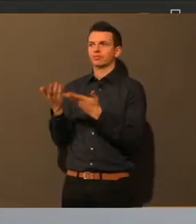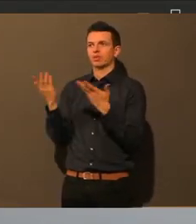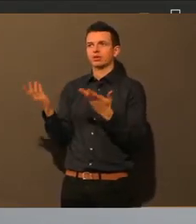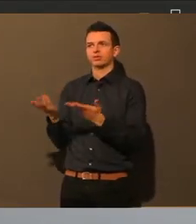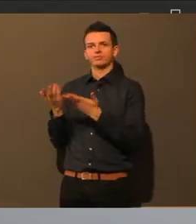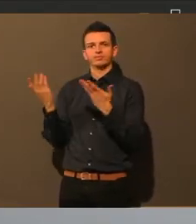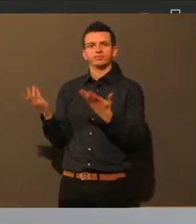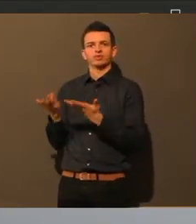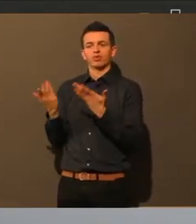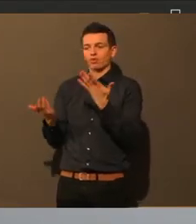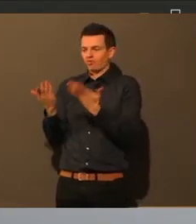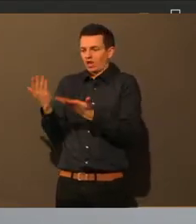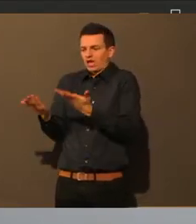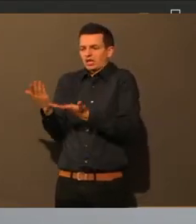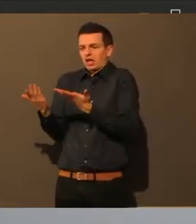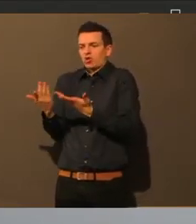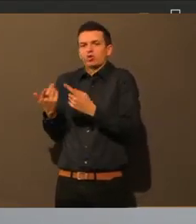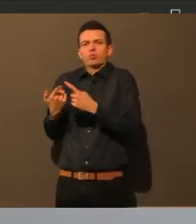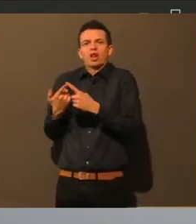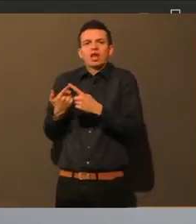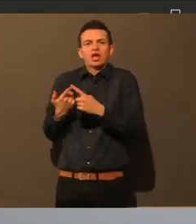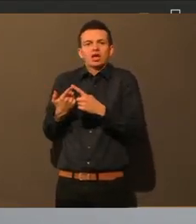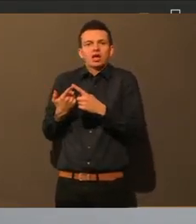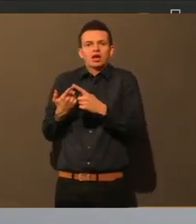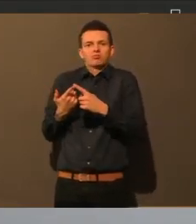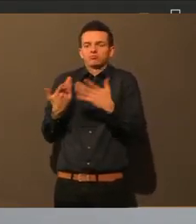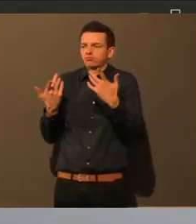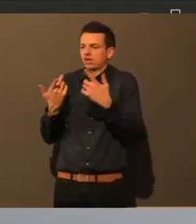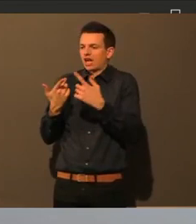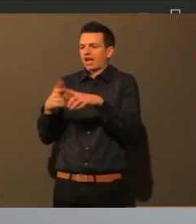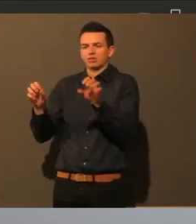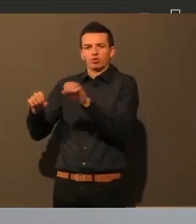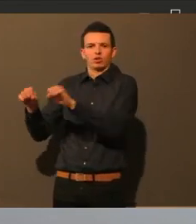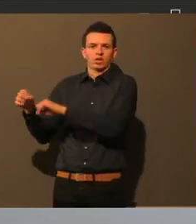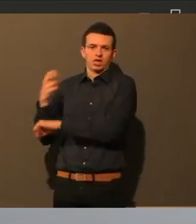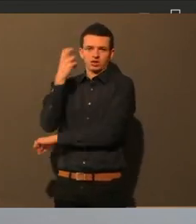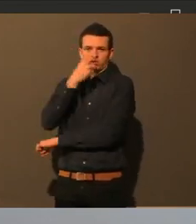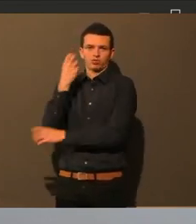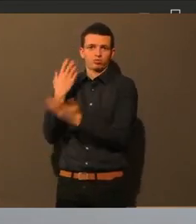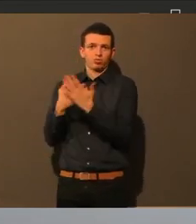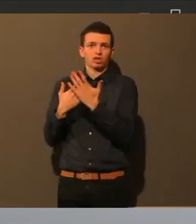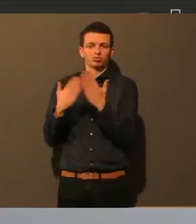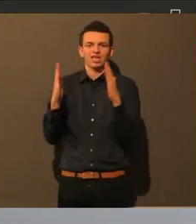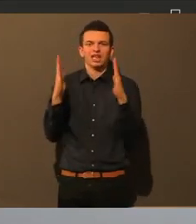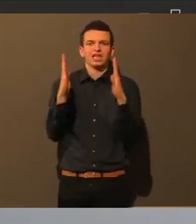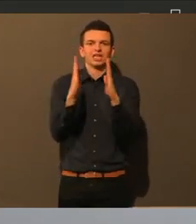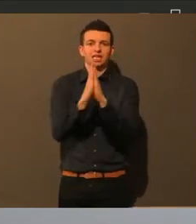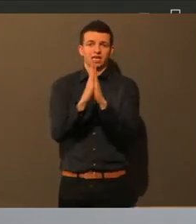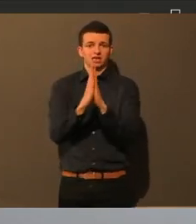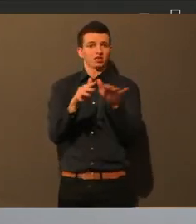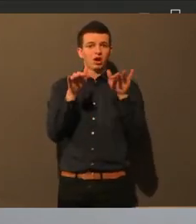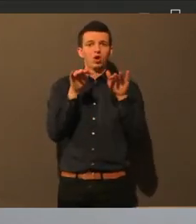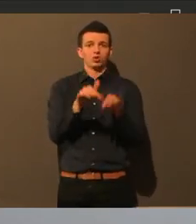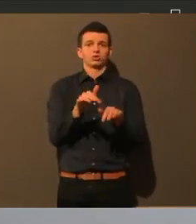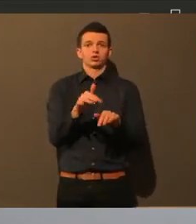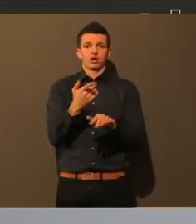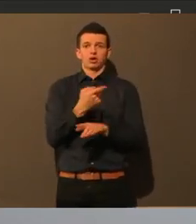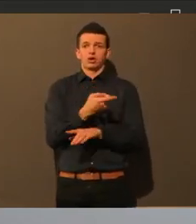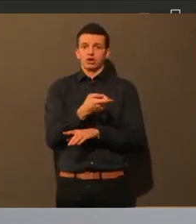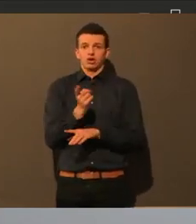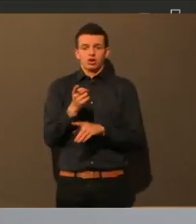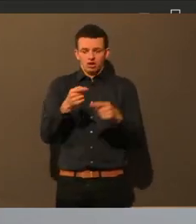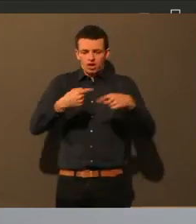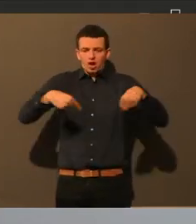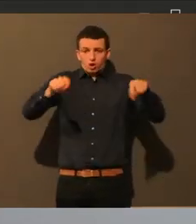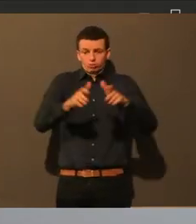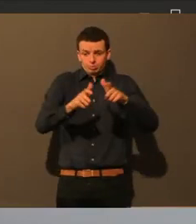nimmt. Es gibt ja auch Kirchen, die große Räume haben. Und ja, also ich finde halt die Turnhalle deswegen so ungeschickt, weil